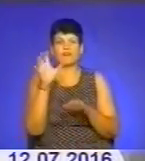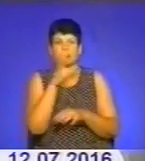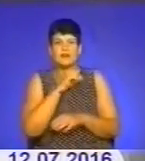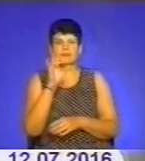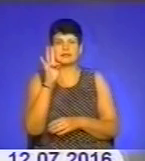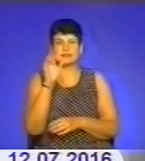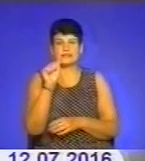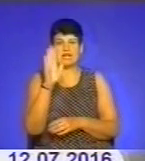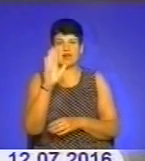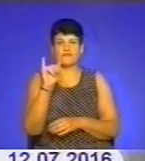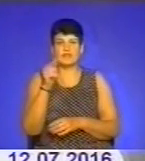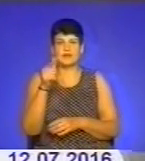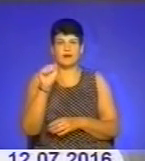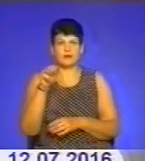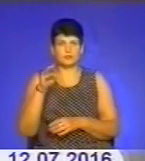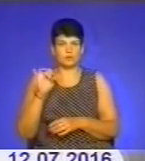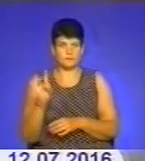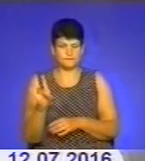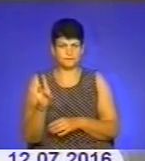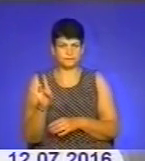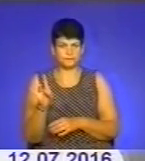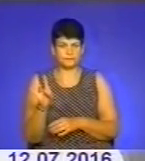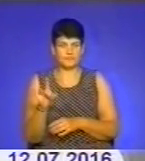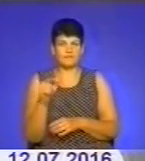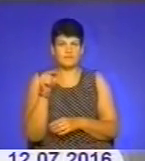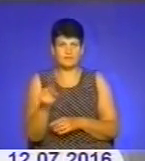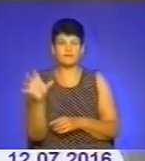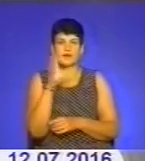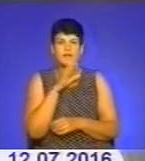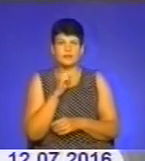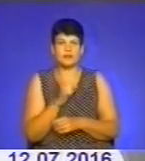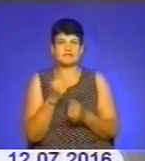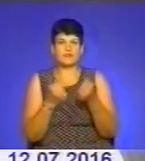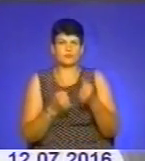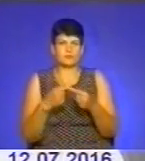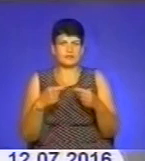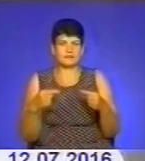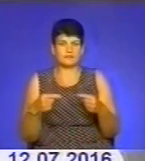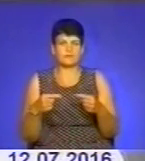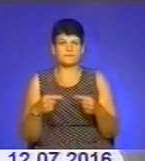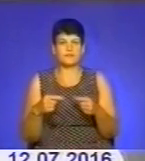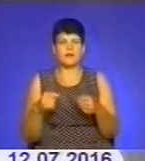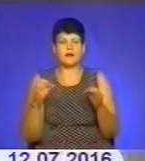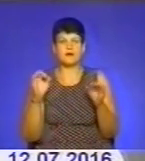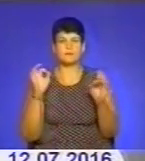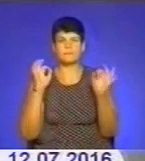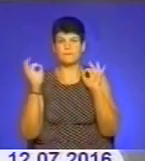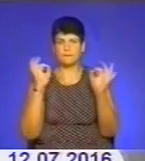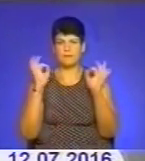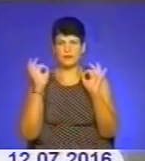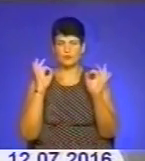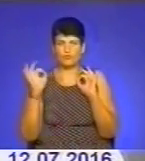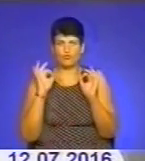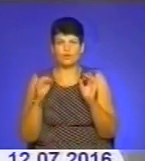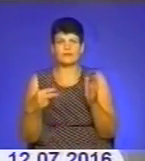чоловік із автомобілю викрадав майно потерпілих, саме автомагнітоли, зарядні пристрої та